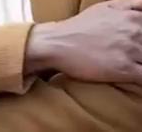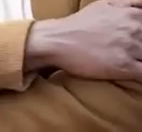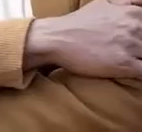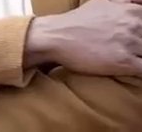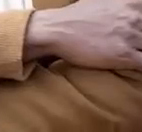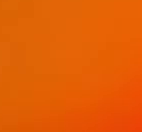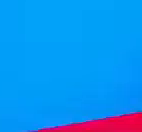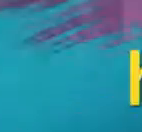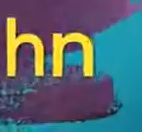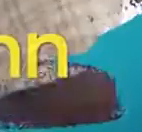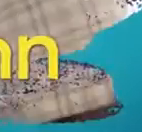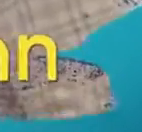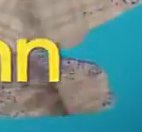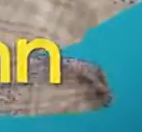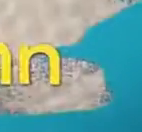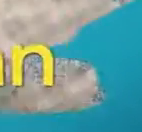Muzika